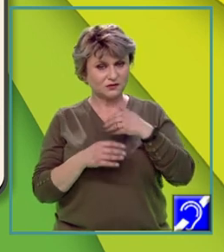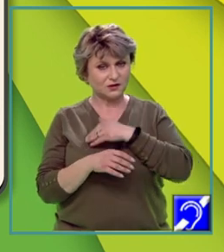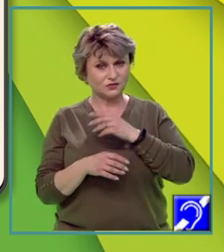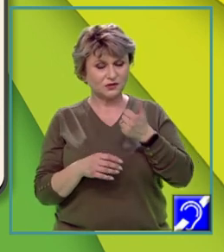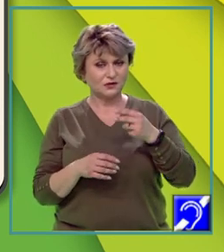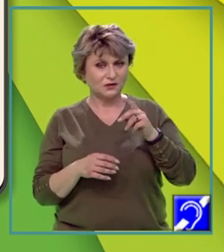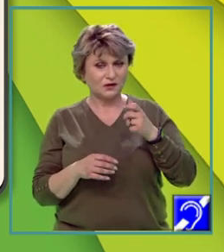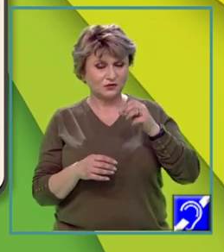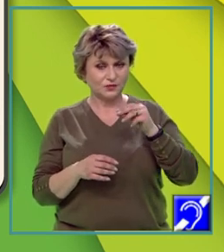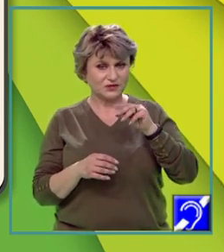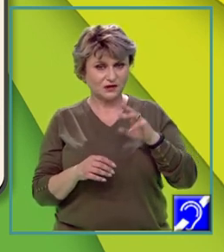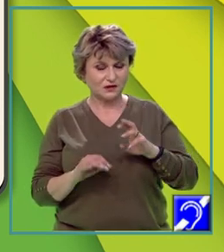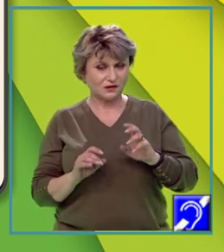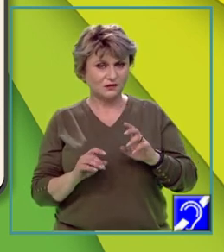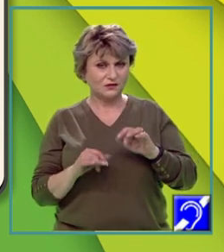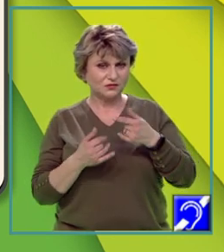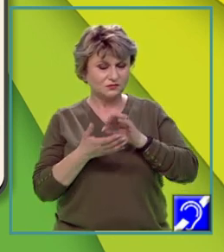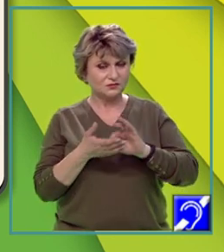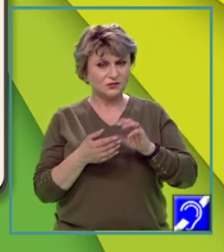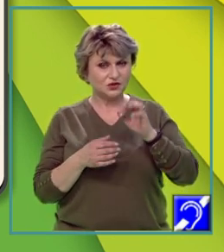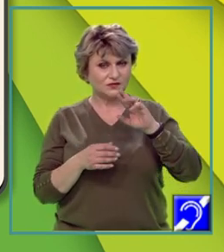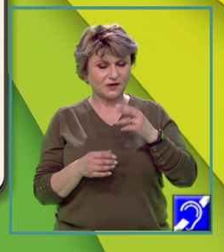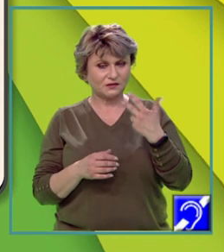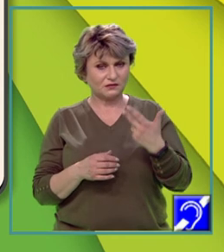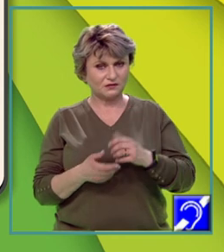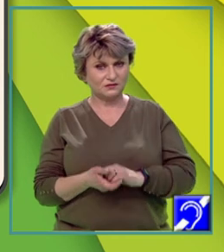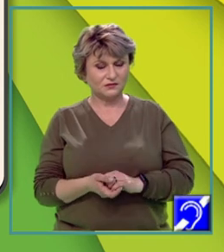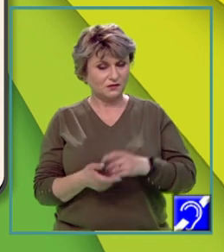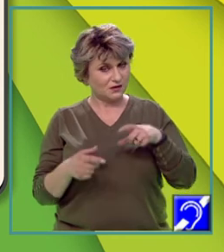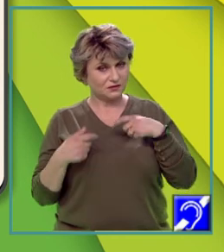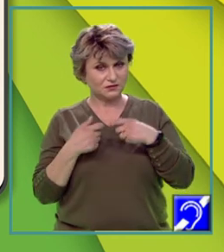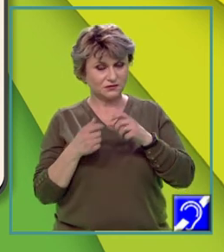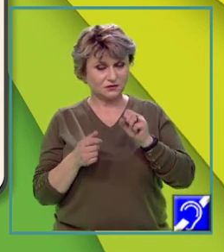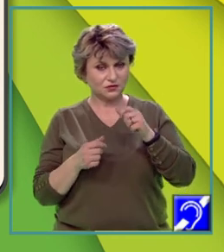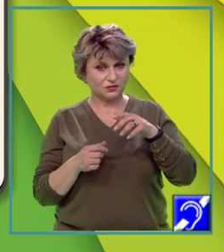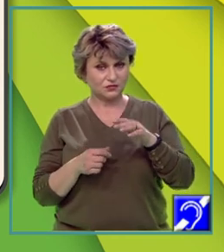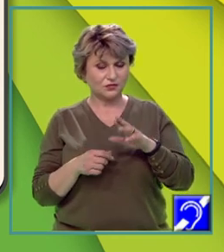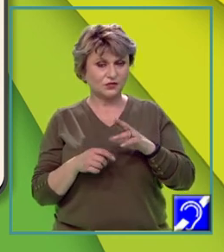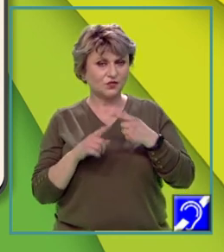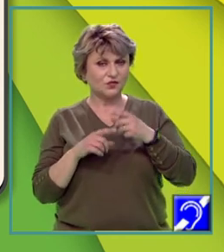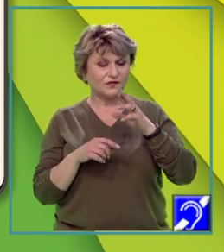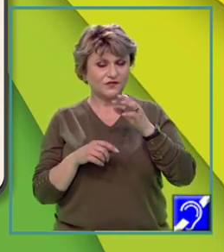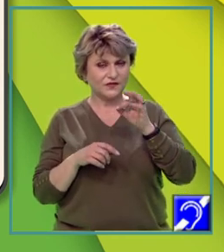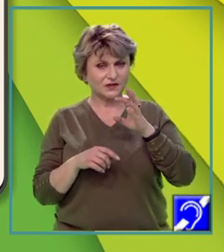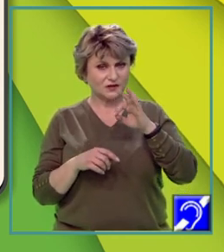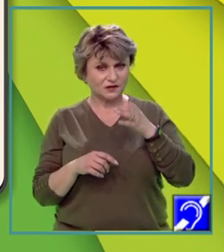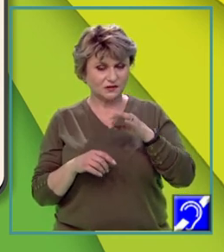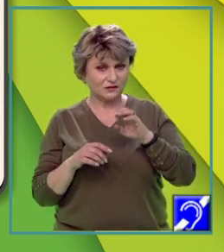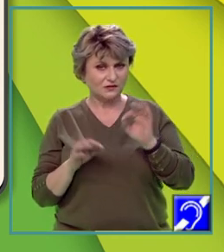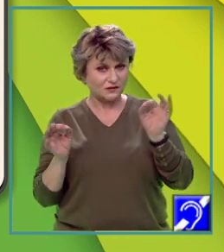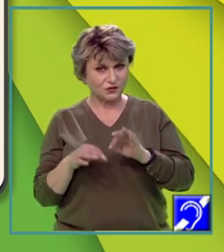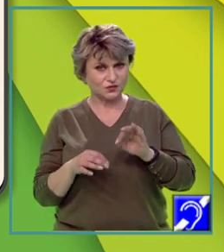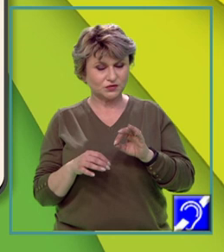antropizare redus al mediului notat cu cifra 3. Existența solului lor cu fertilitate redusă, perioadele lungi cu